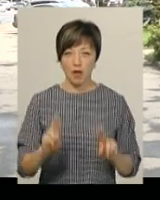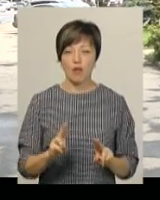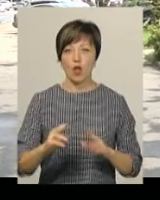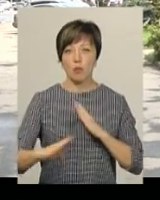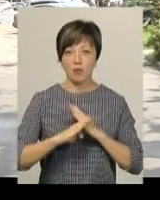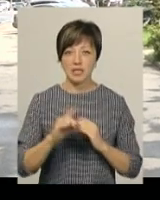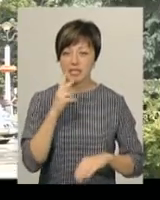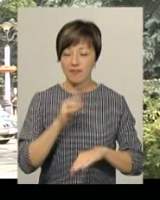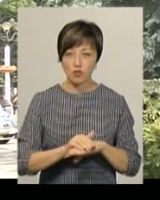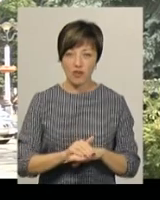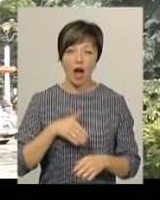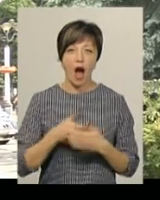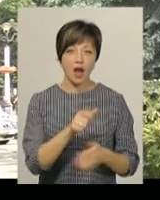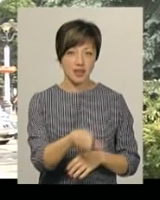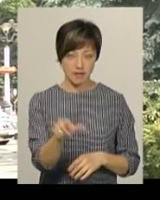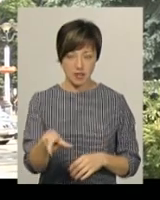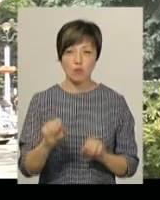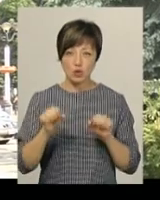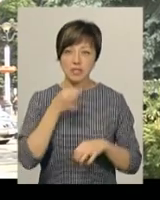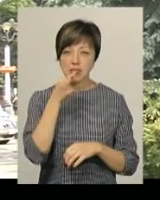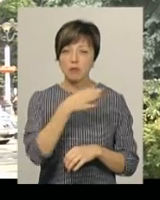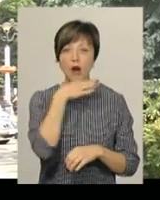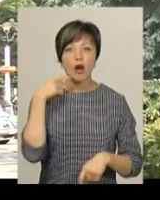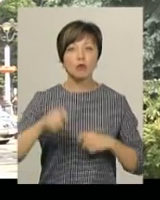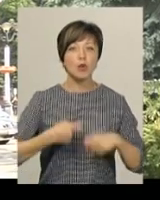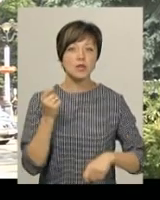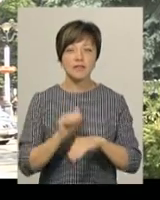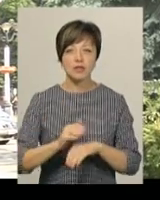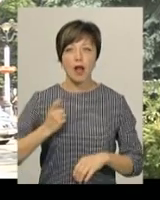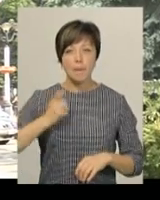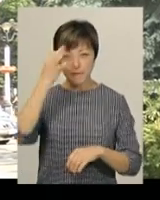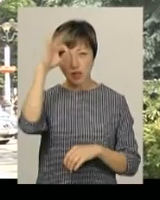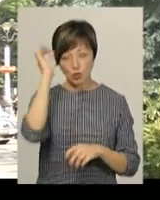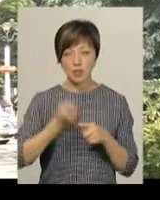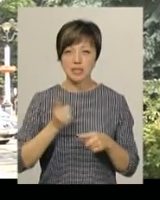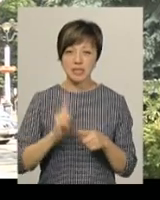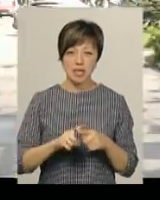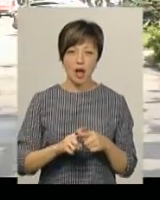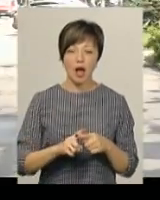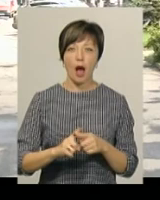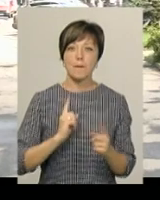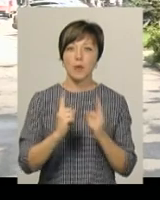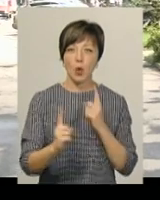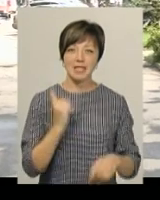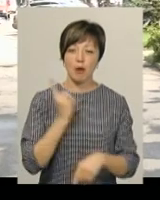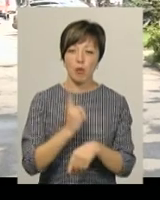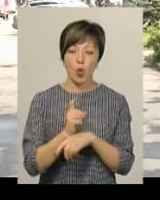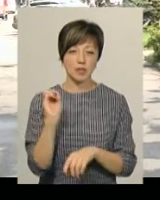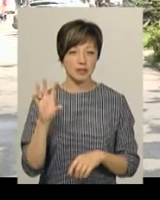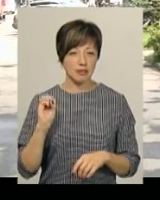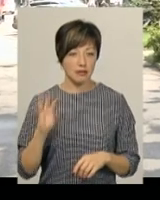зафіксувати саме активісти. Можна також сказати, що велика кількість порушень, які записували патрульні, це все ж таки проїзд на заборонний сигнал світофора,